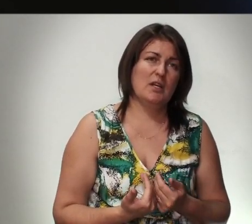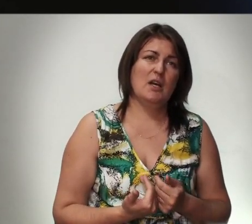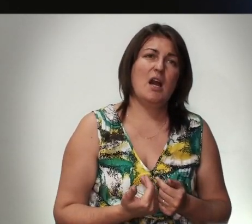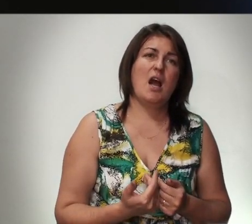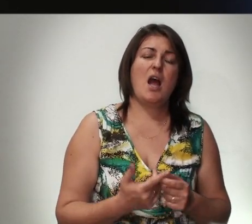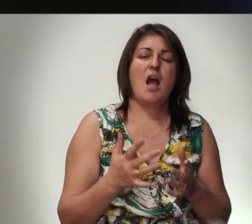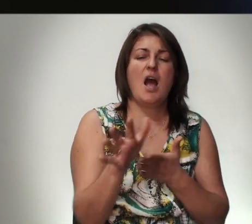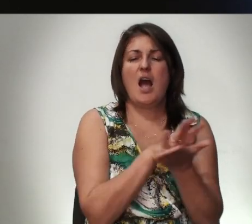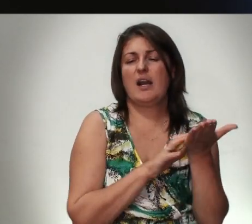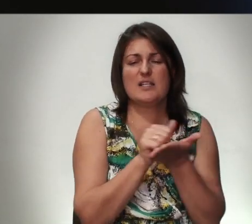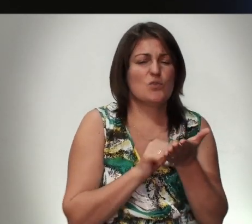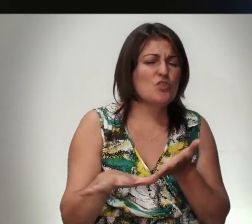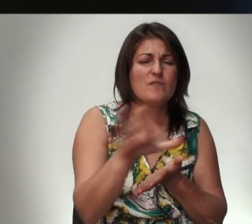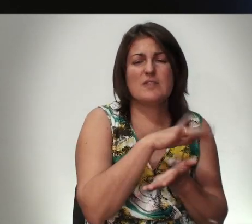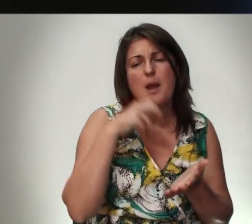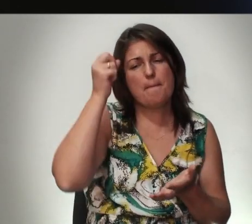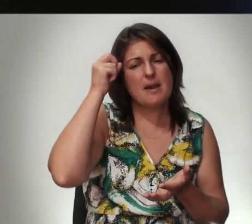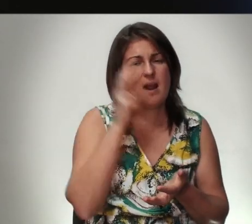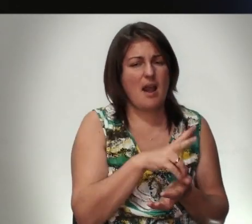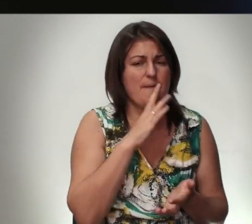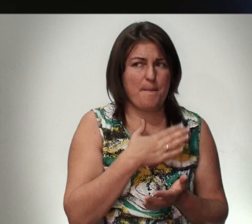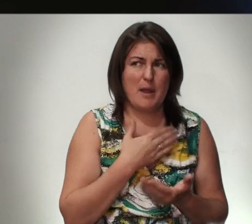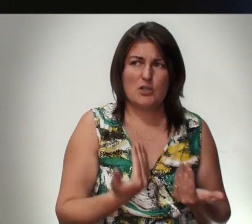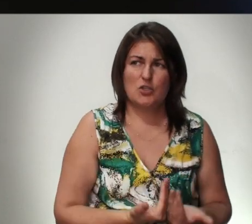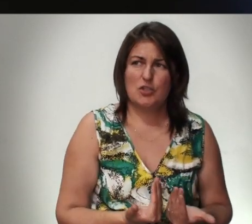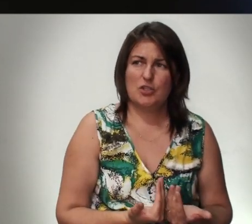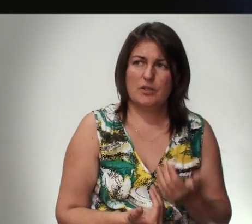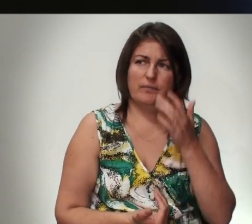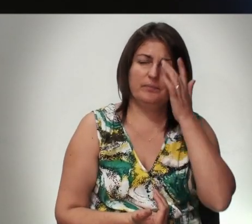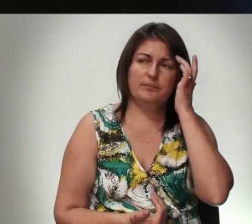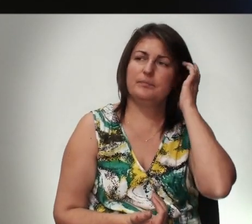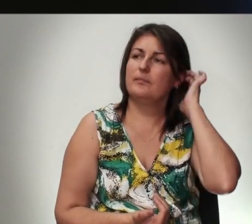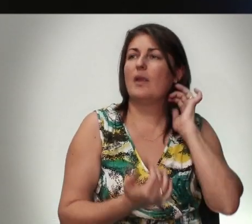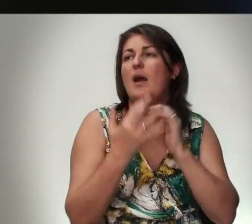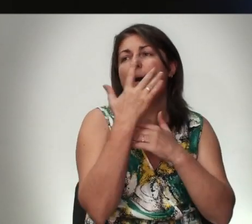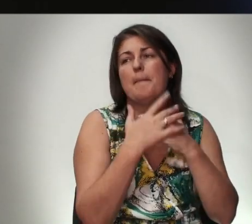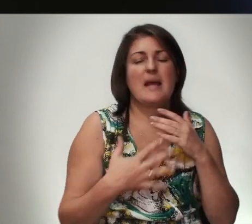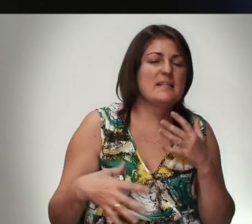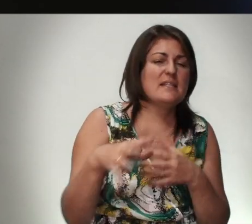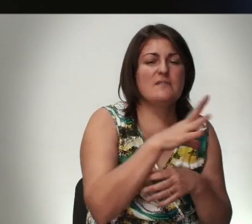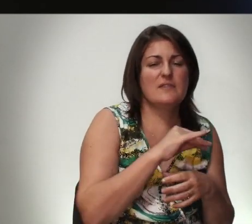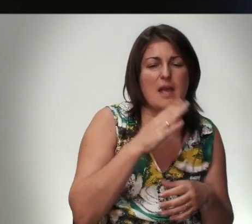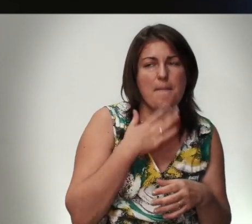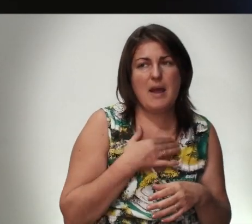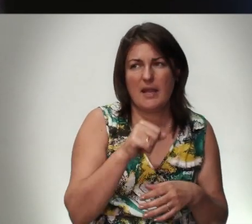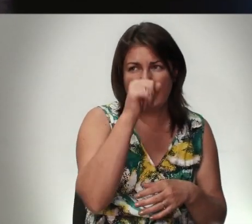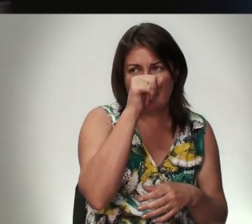Разрушь Все Проклятия В моей Жизни Прости Все Мои Грехи